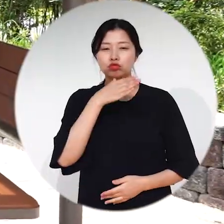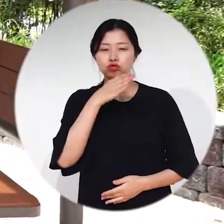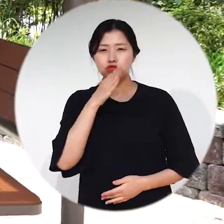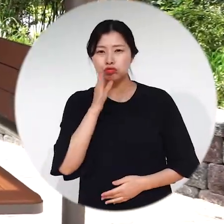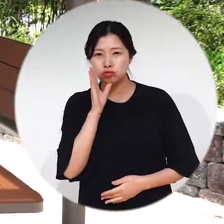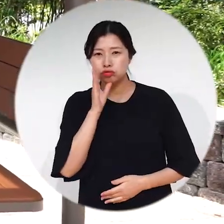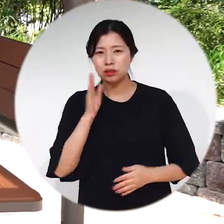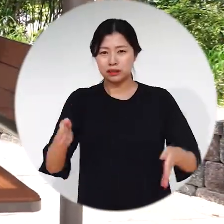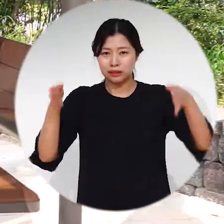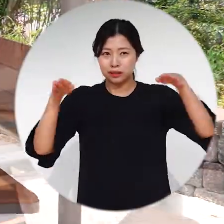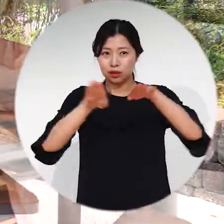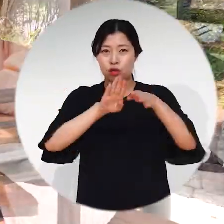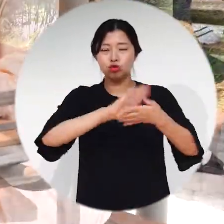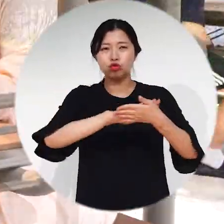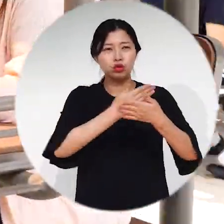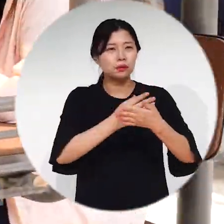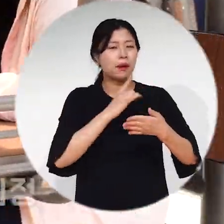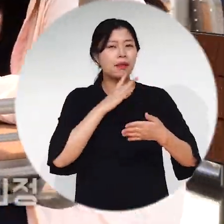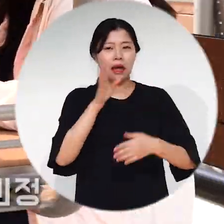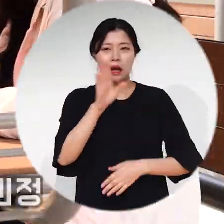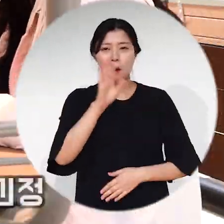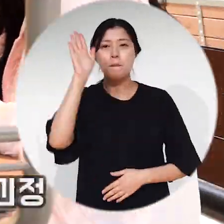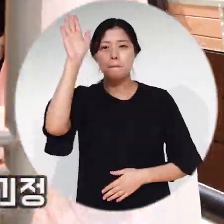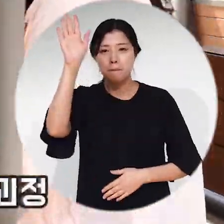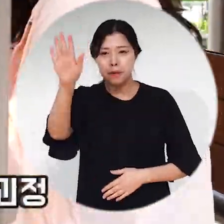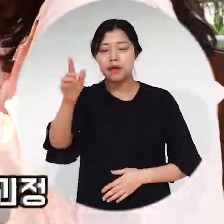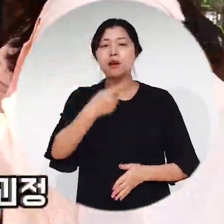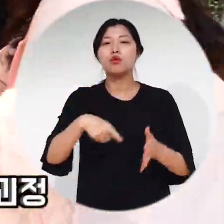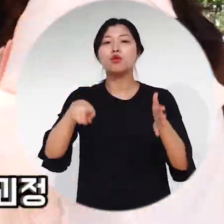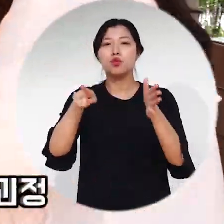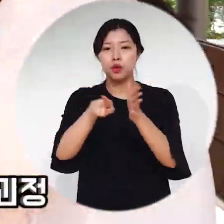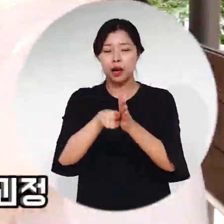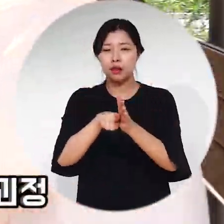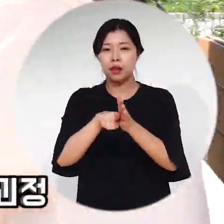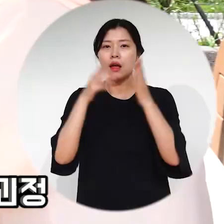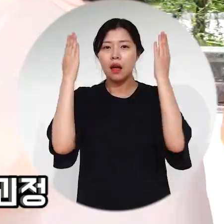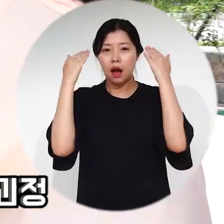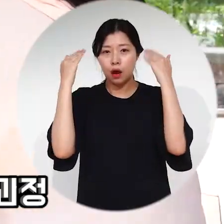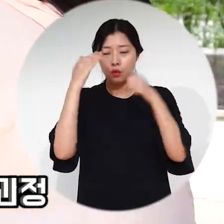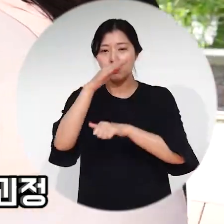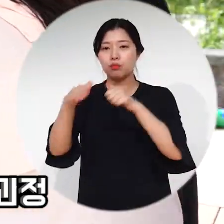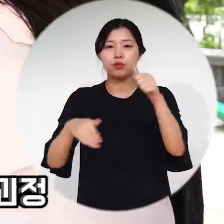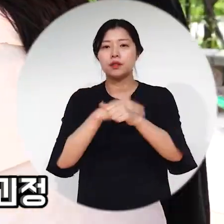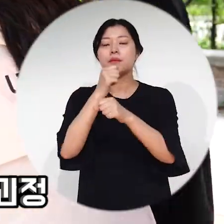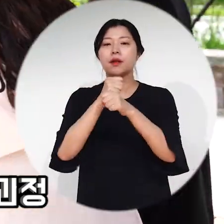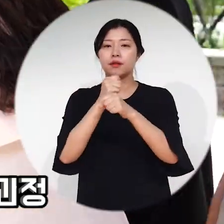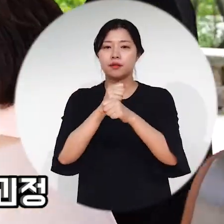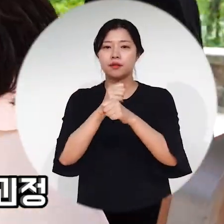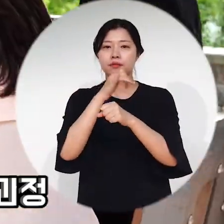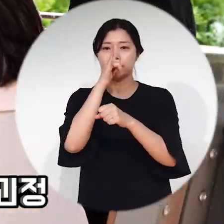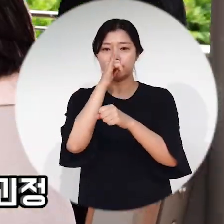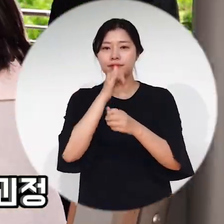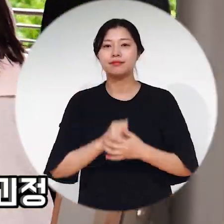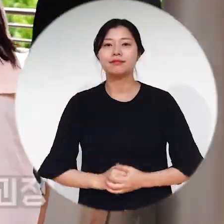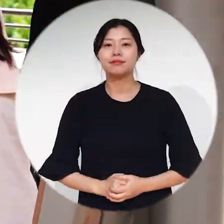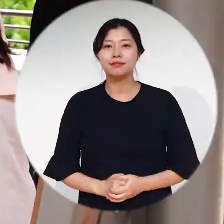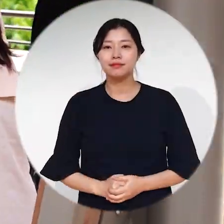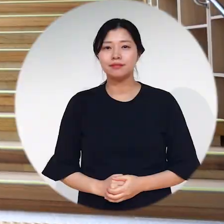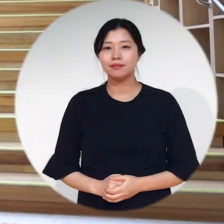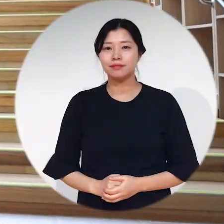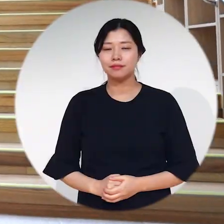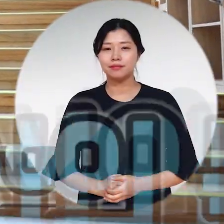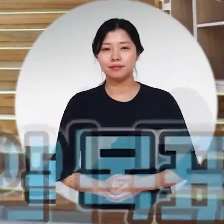고치는 것에 머물지 않고 미래를 위한 학교 공간을 조성해 새로운 교육 문화를 만들어가는 것